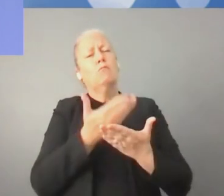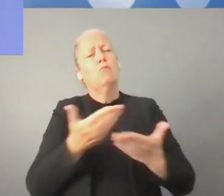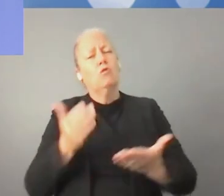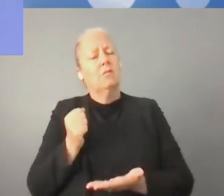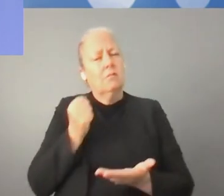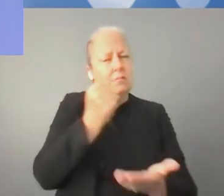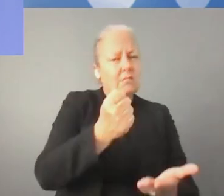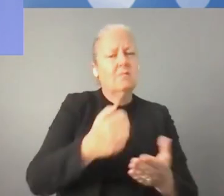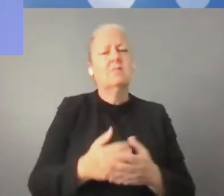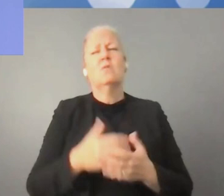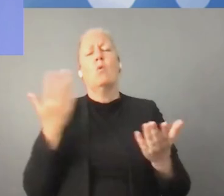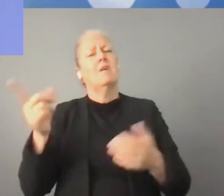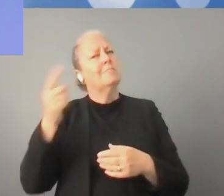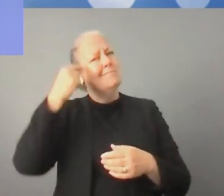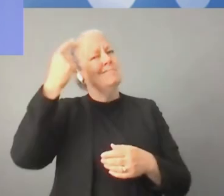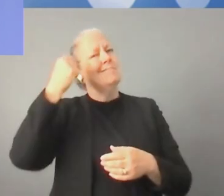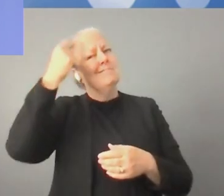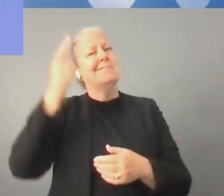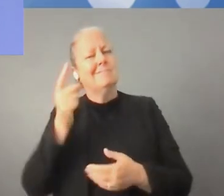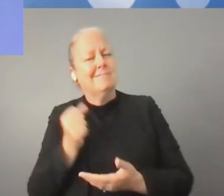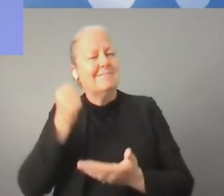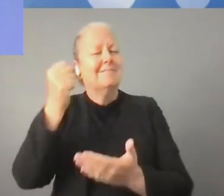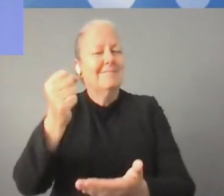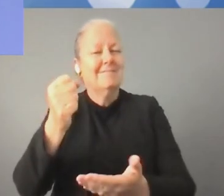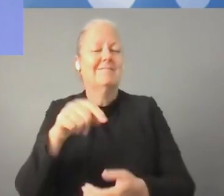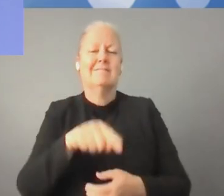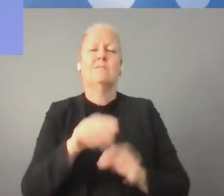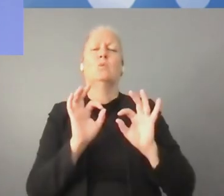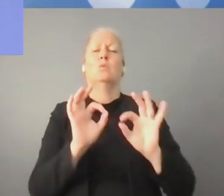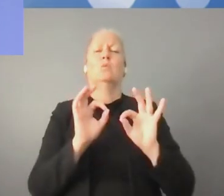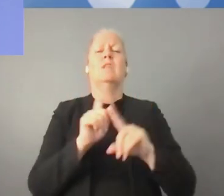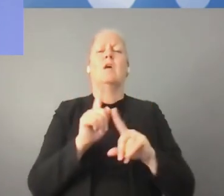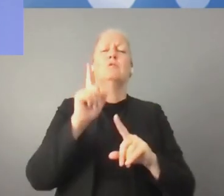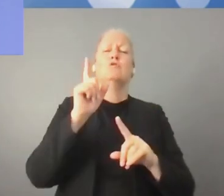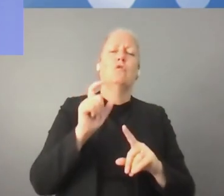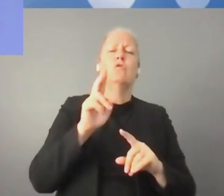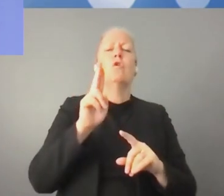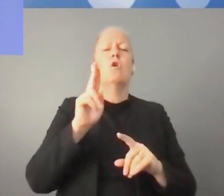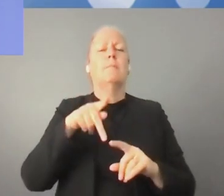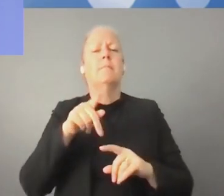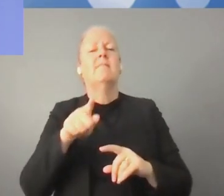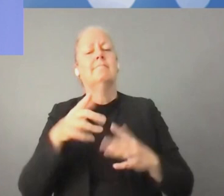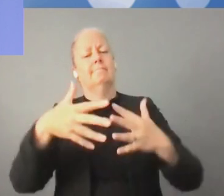فترة على السوق. أما بالنسبة للشركات التي تبدأ. فهناك